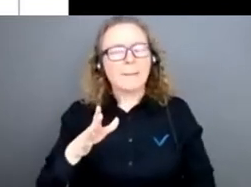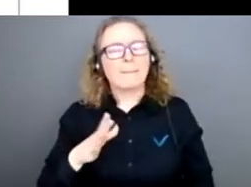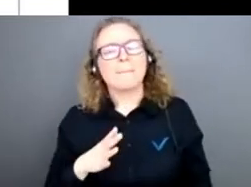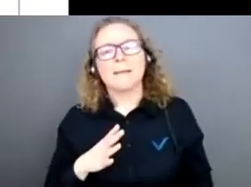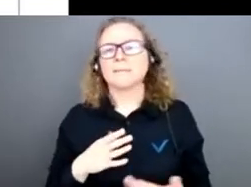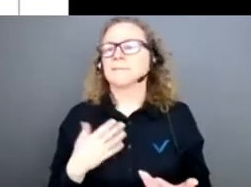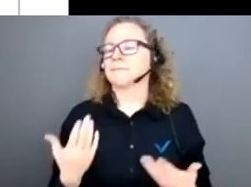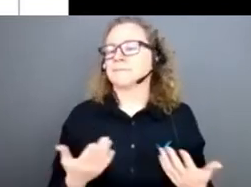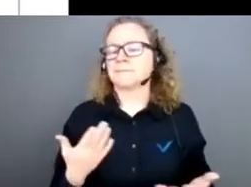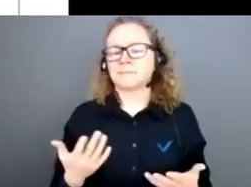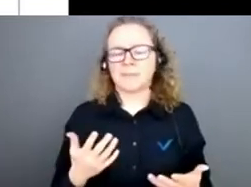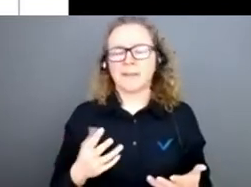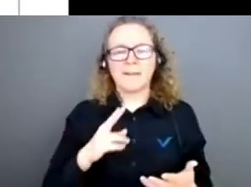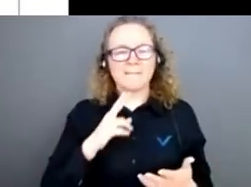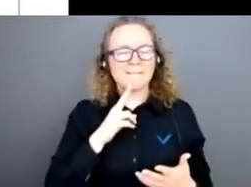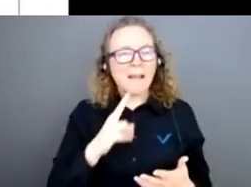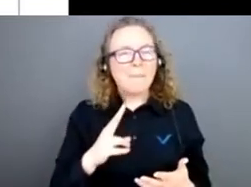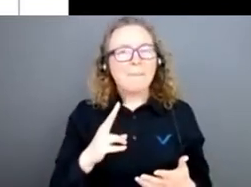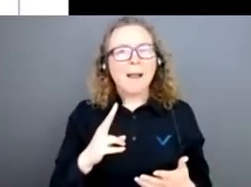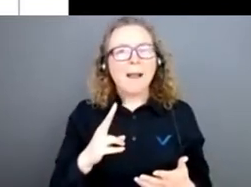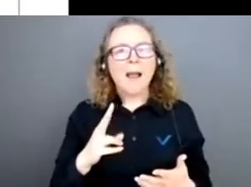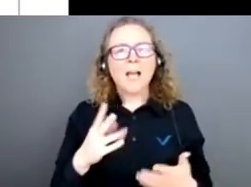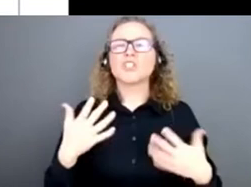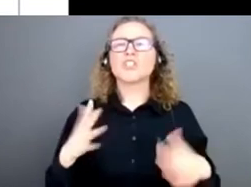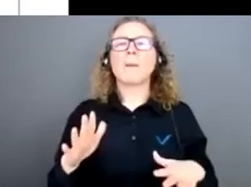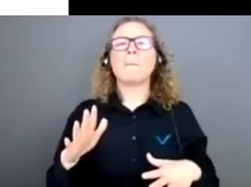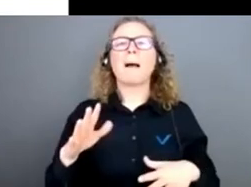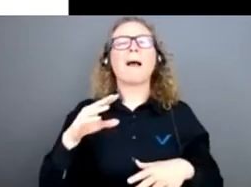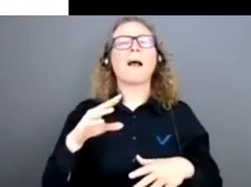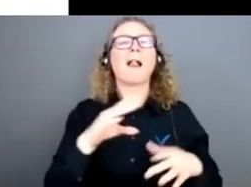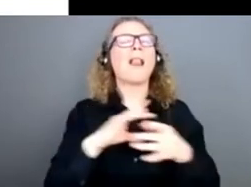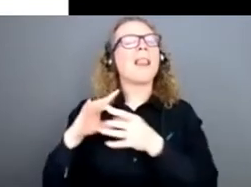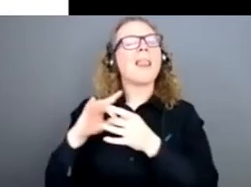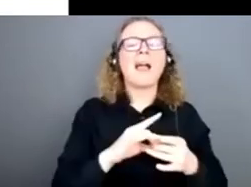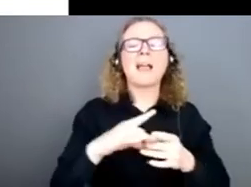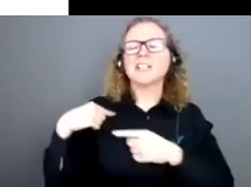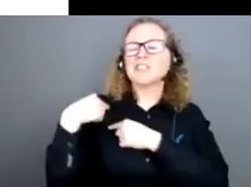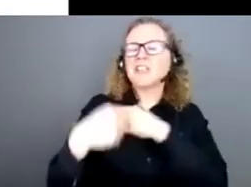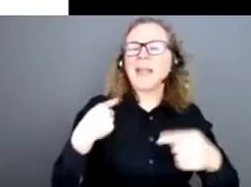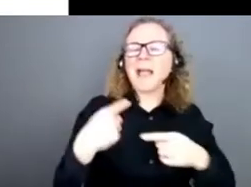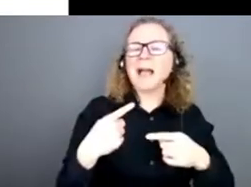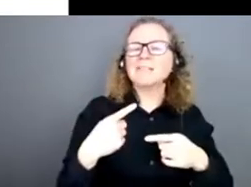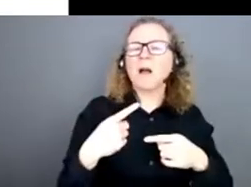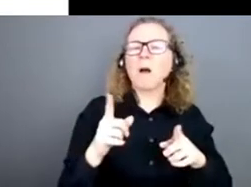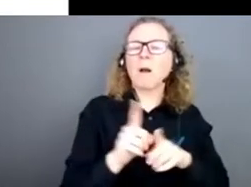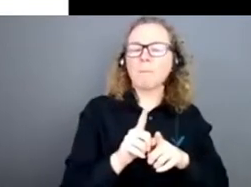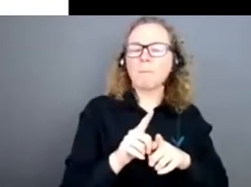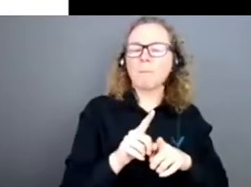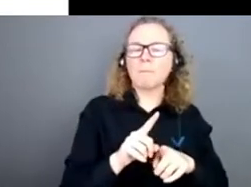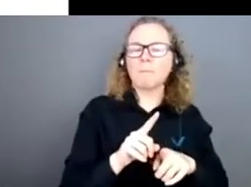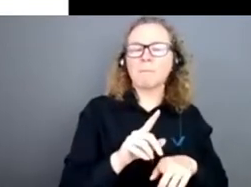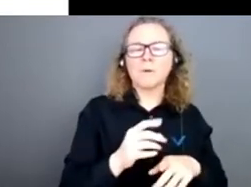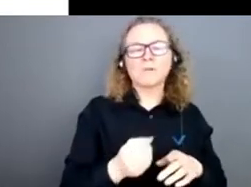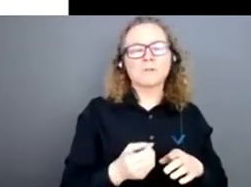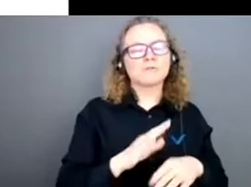qu'il relève entièrement de la génération spontanée, parce qu'il a quand même beaucoup